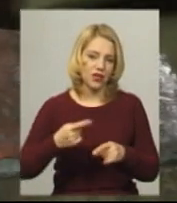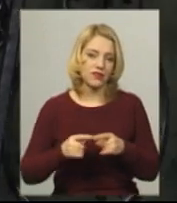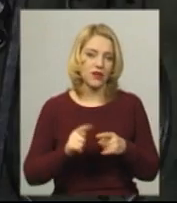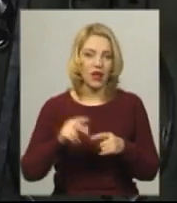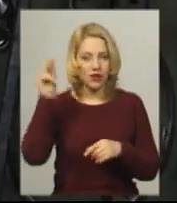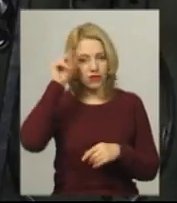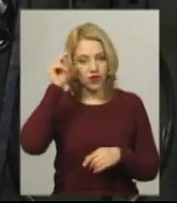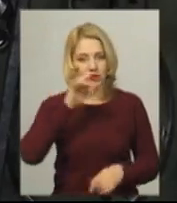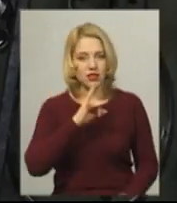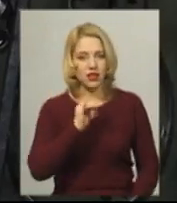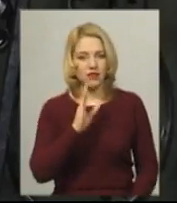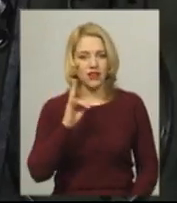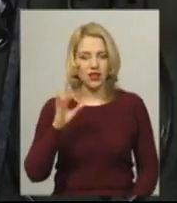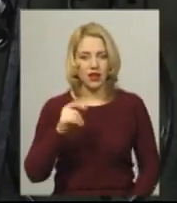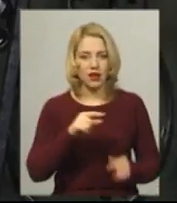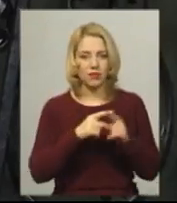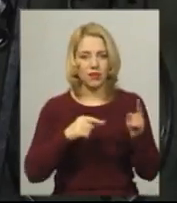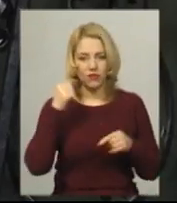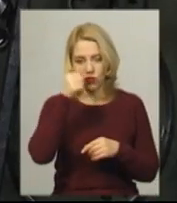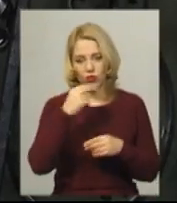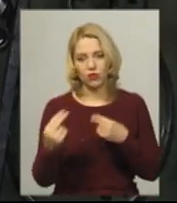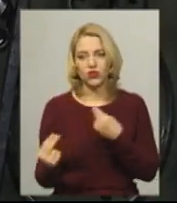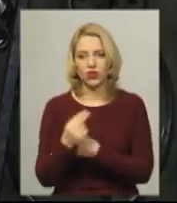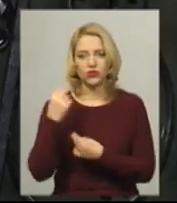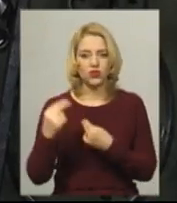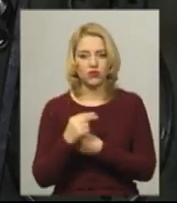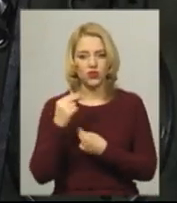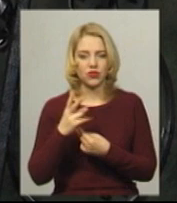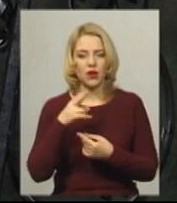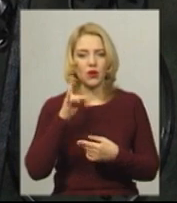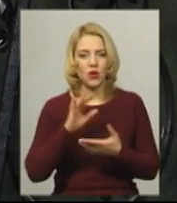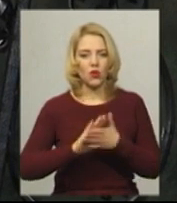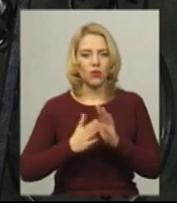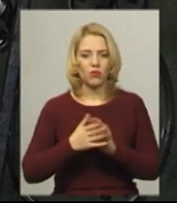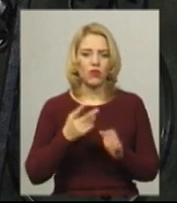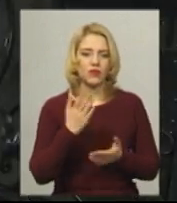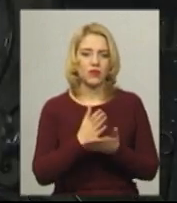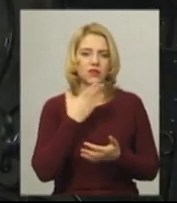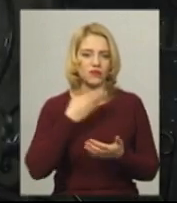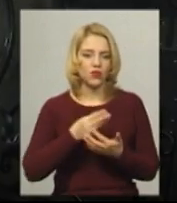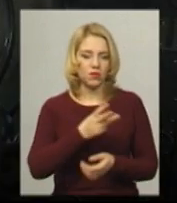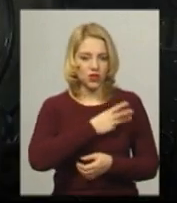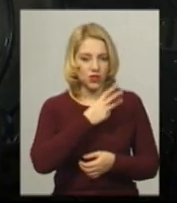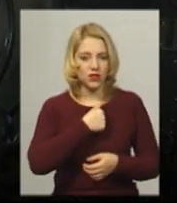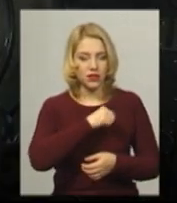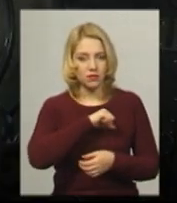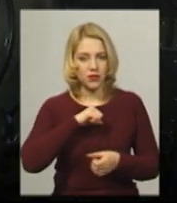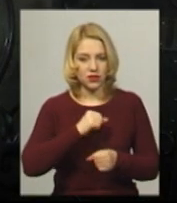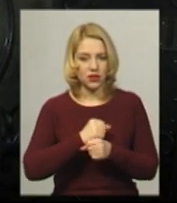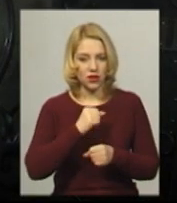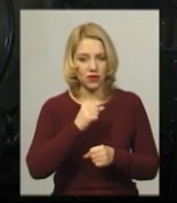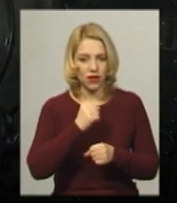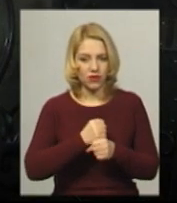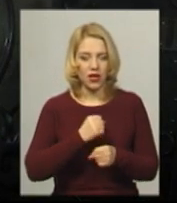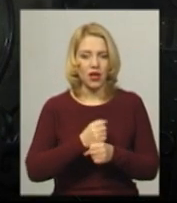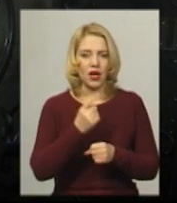Рівненщині. Я півроку навчався і мене півроку просто вчили. Ще при умові, що самому треба ще бажання проявити. Я працював півтори року